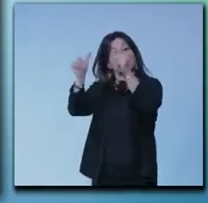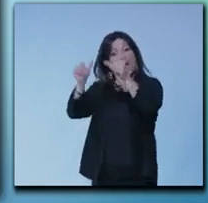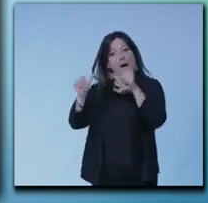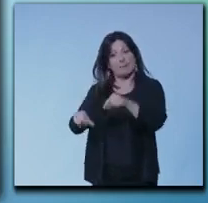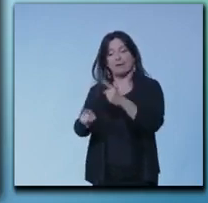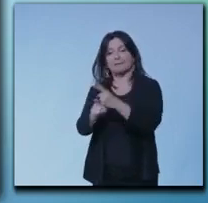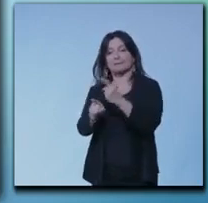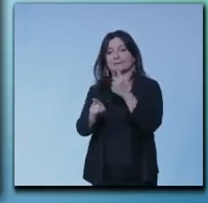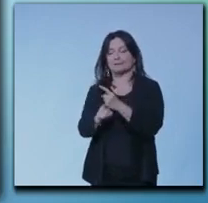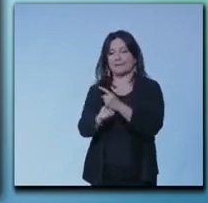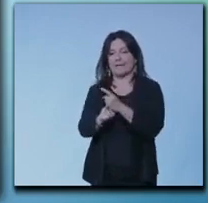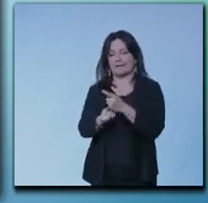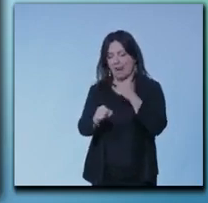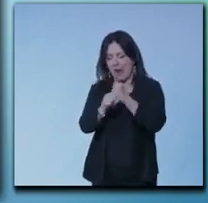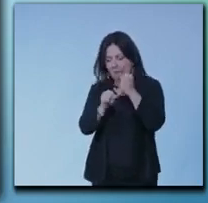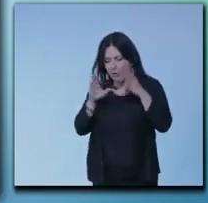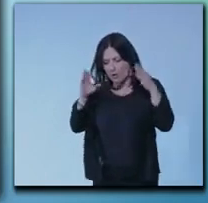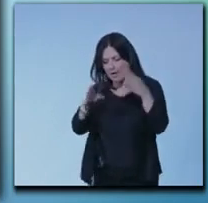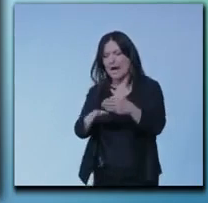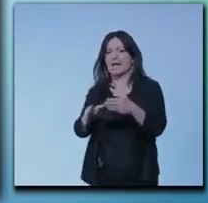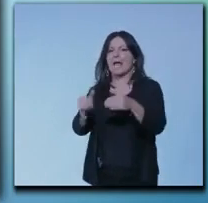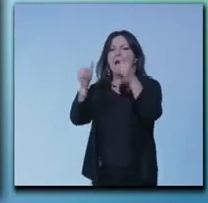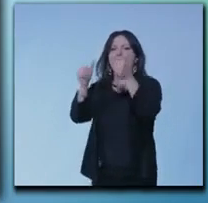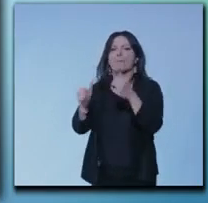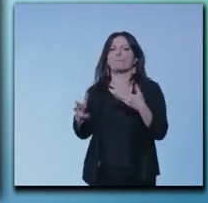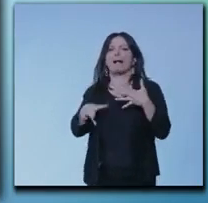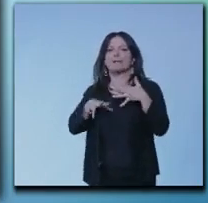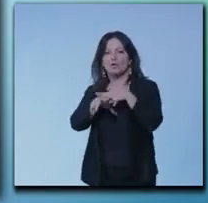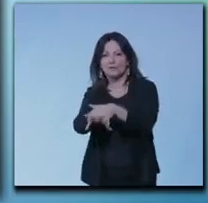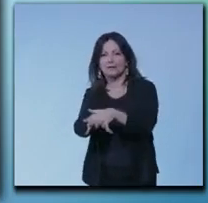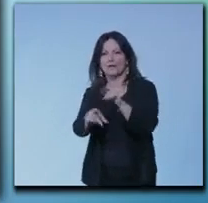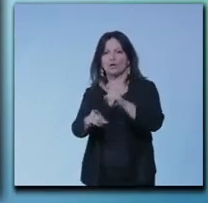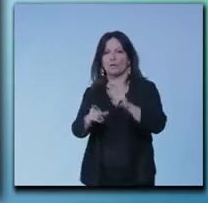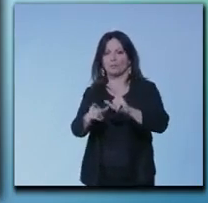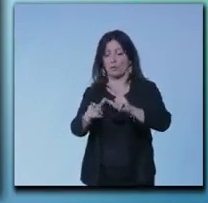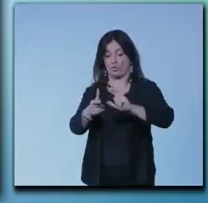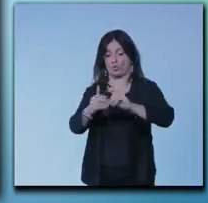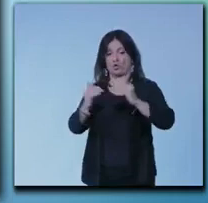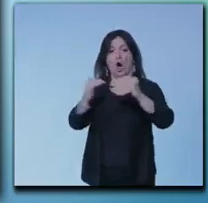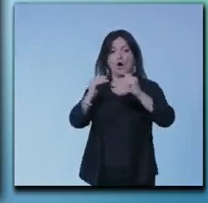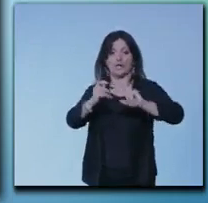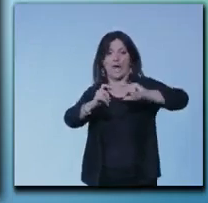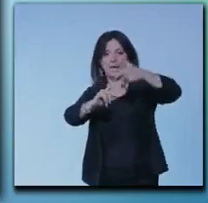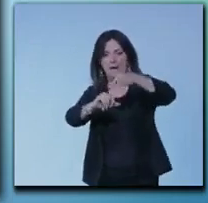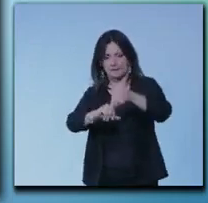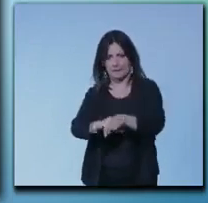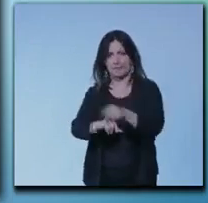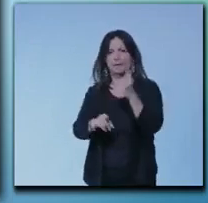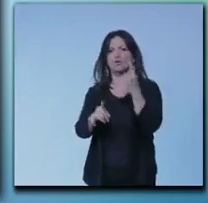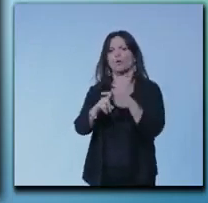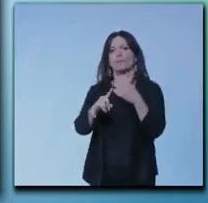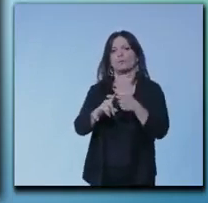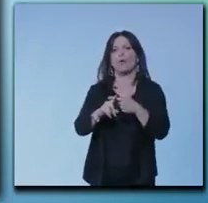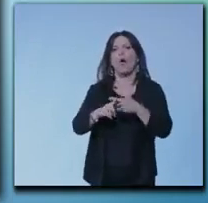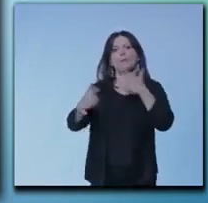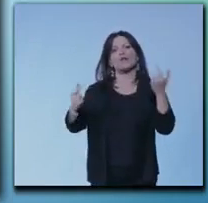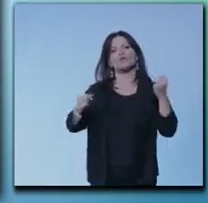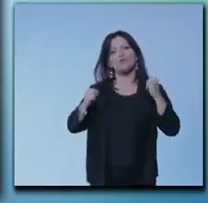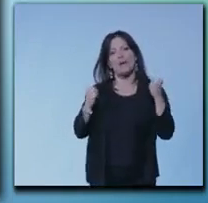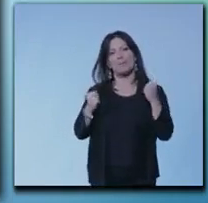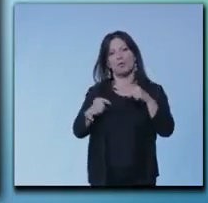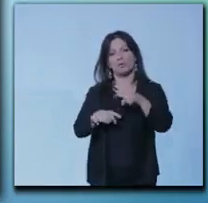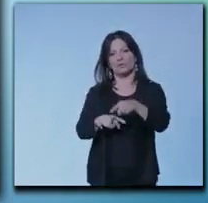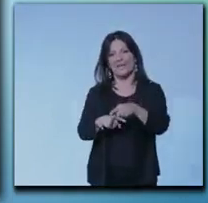lavoreremo sull'appalto integrato, sull'innalzamento delle soglie, sul maggior potere di intervento e di